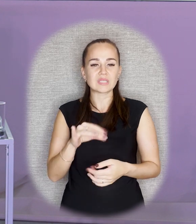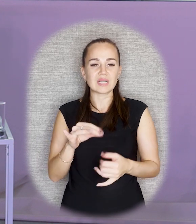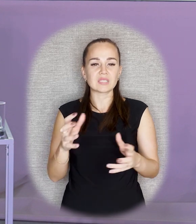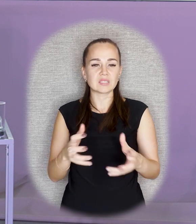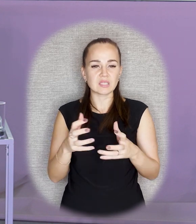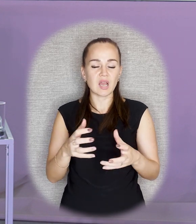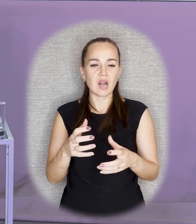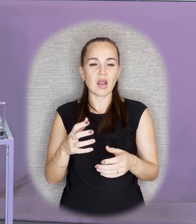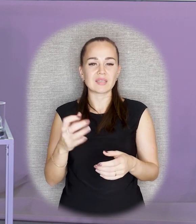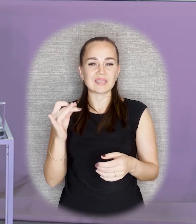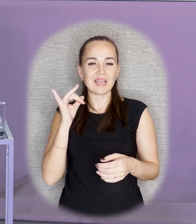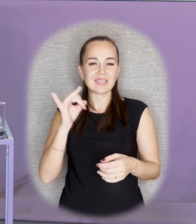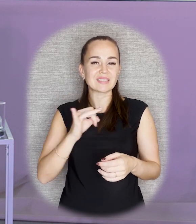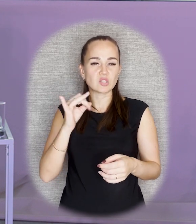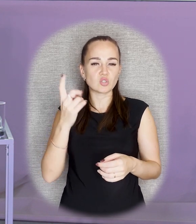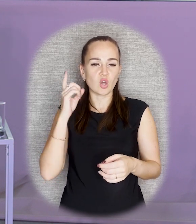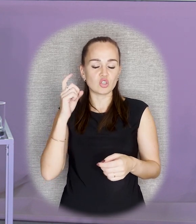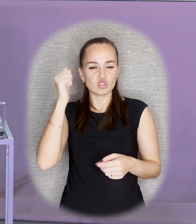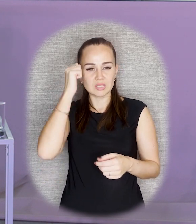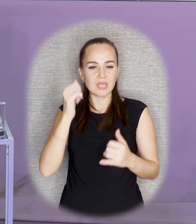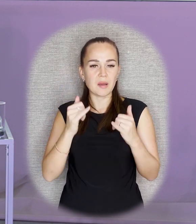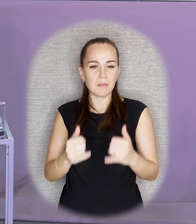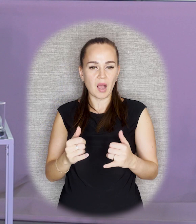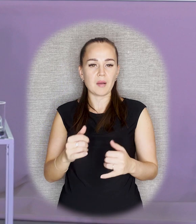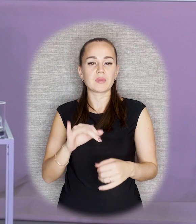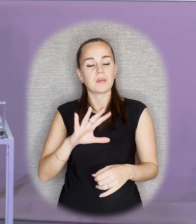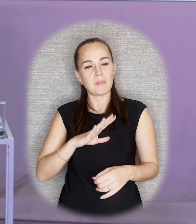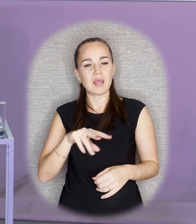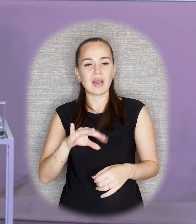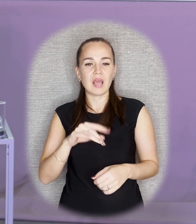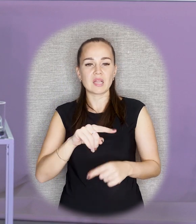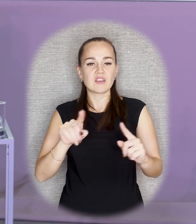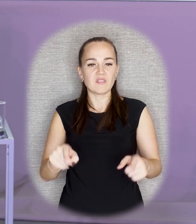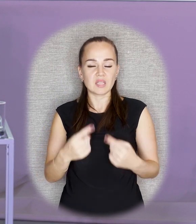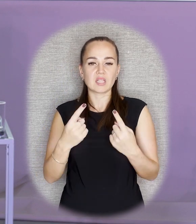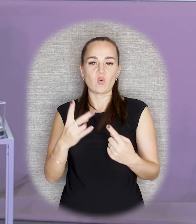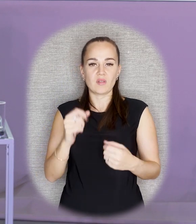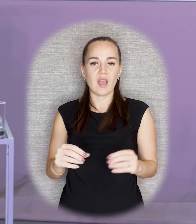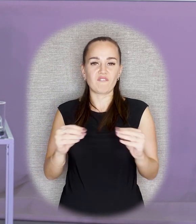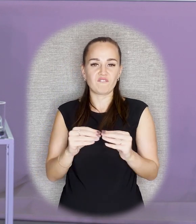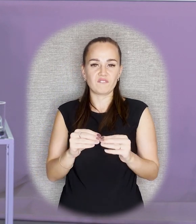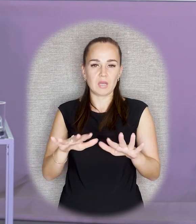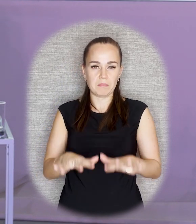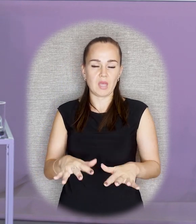смещенные исторические памятники, были ли они восстановлены на прежние места?